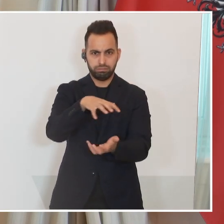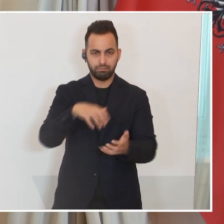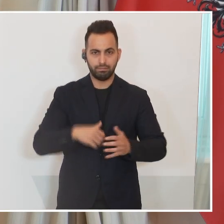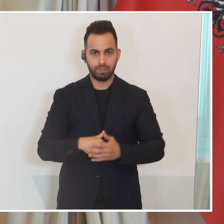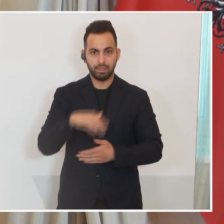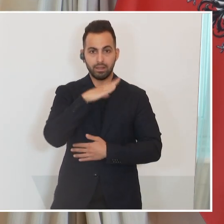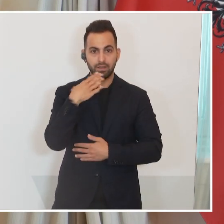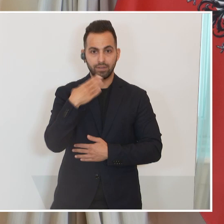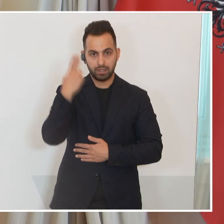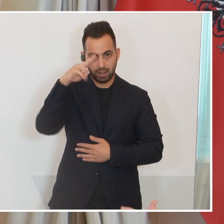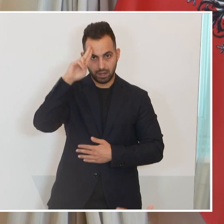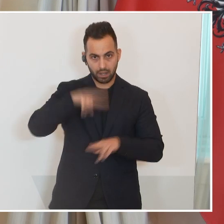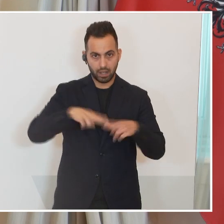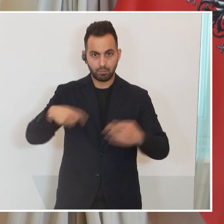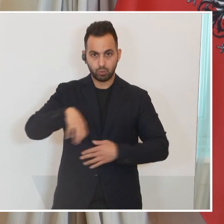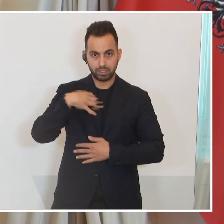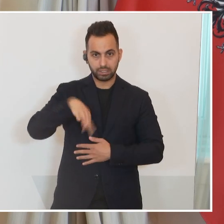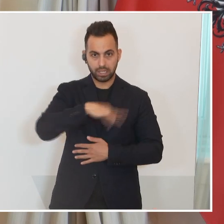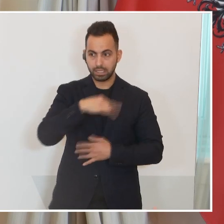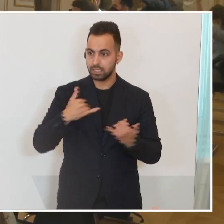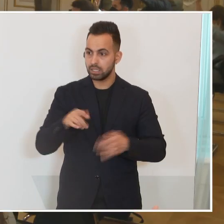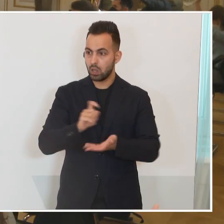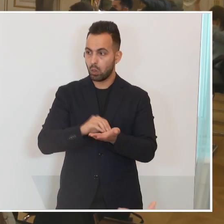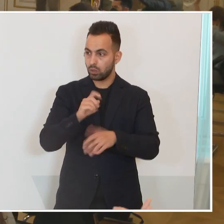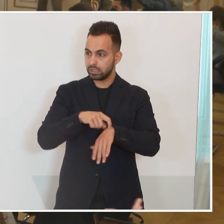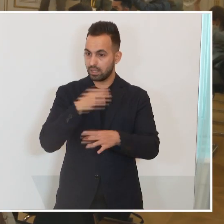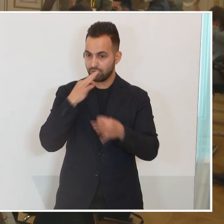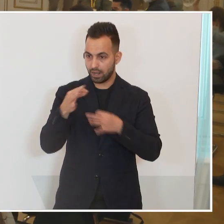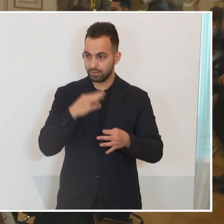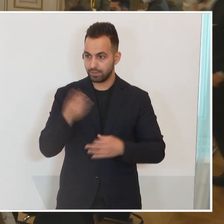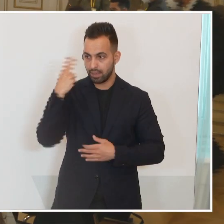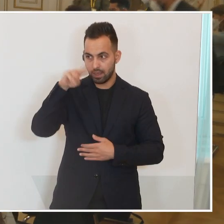Vielen Dank, Bundeskanzler. Wir haben Zeit für ein paar Fragen. Herr Westhoff, bitte.